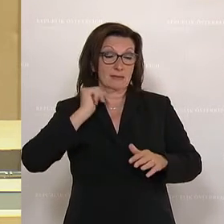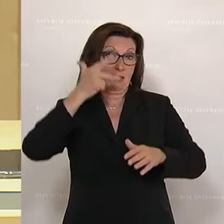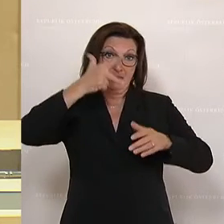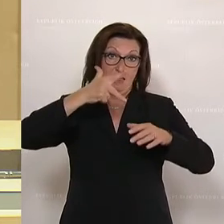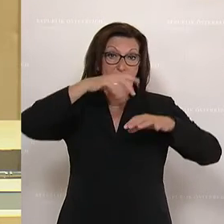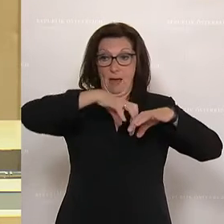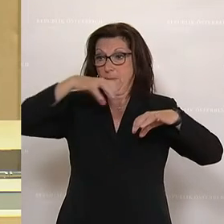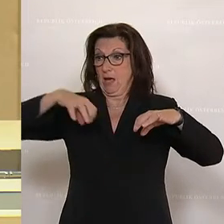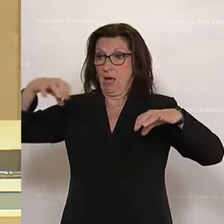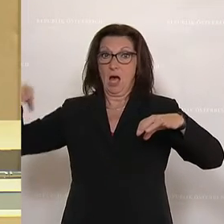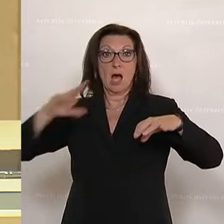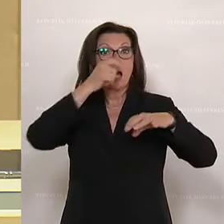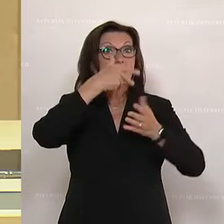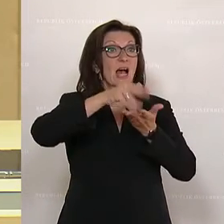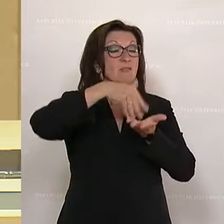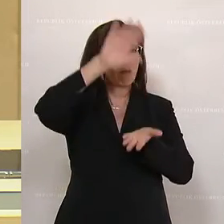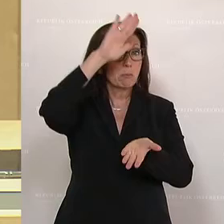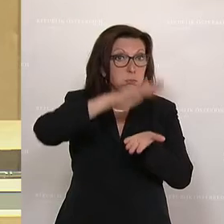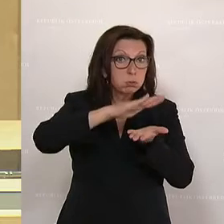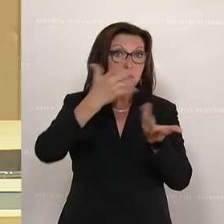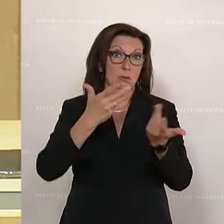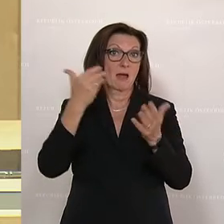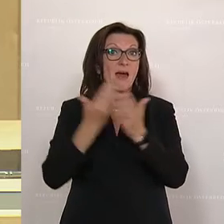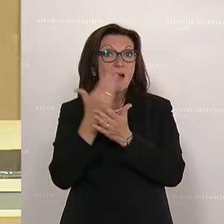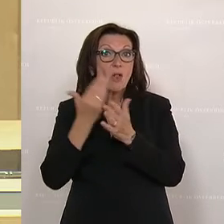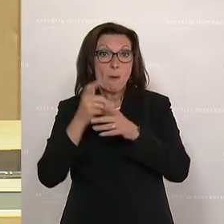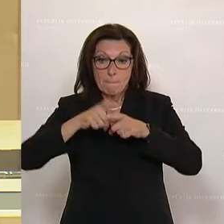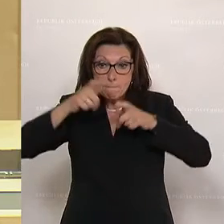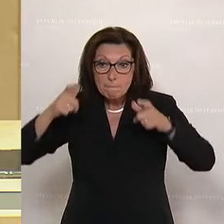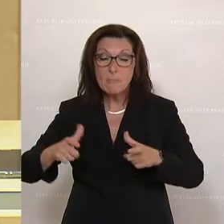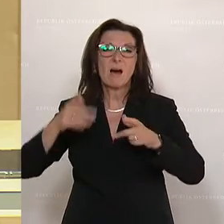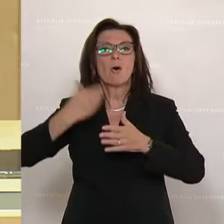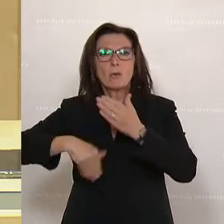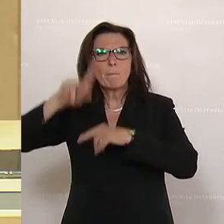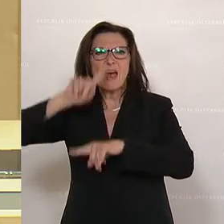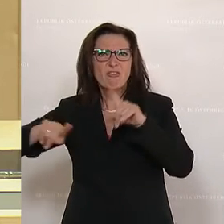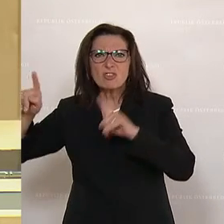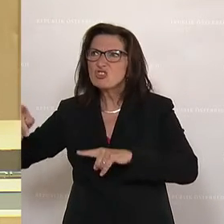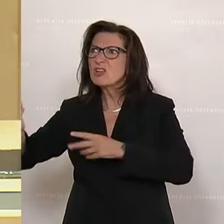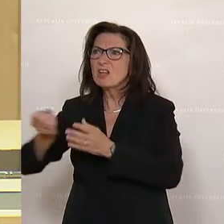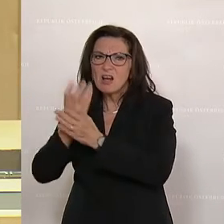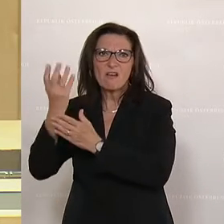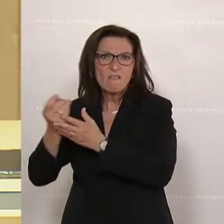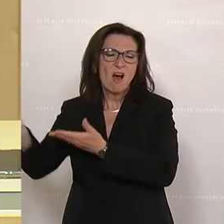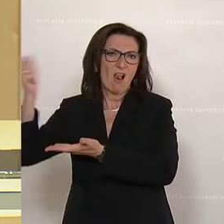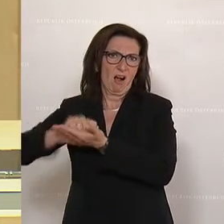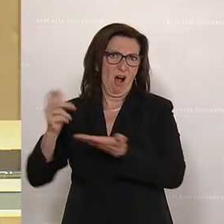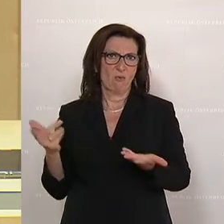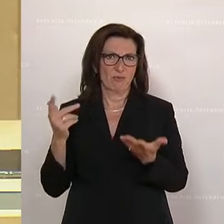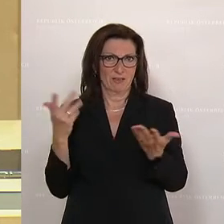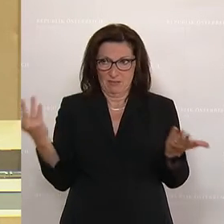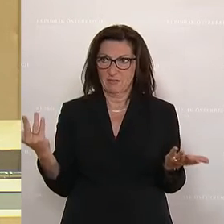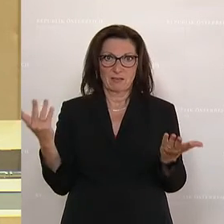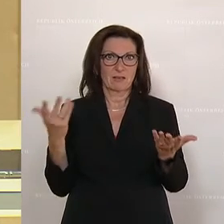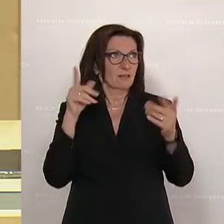reduzieren, also Effizienz, Substitution, Erneuerbare ausbauen und diversifizieren. Exakt dieselben Schwerpunkte, das ist gut, weil das gibt uns auch den